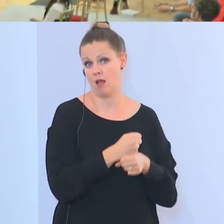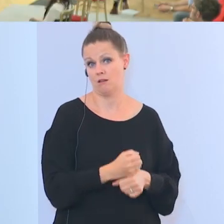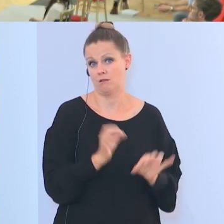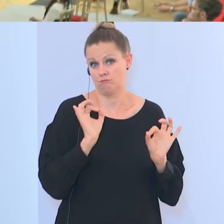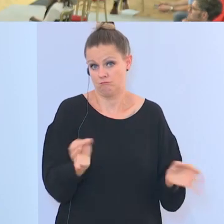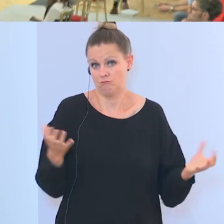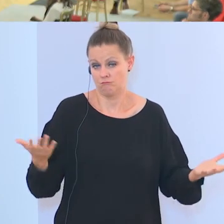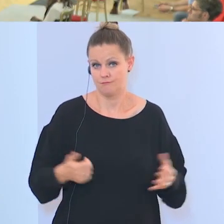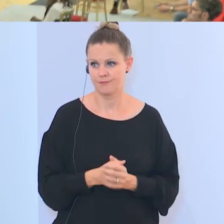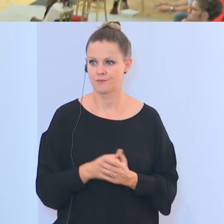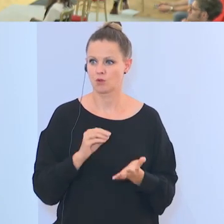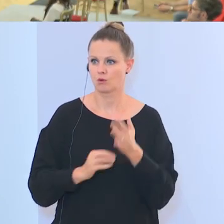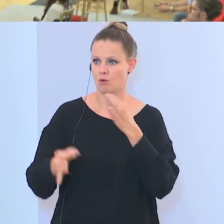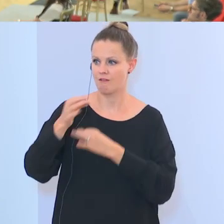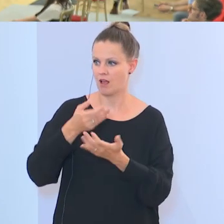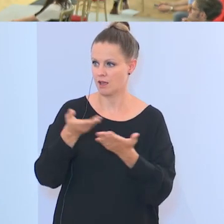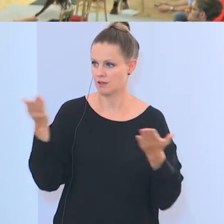Gibt es weitere Fragen von Ihrer Seite?